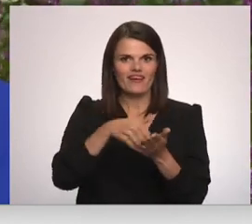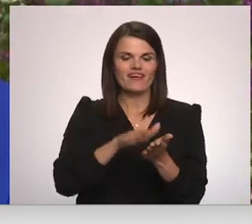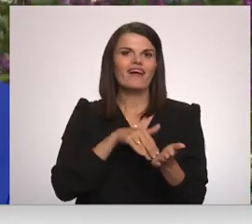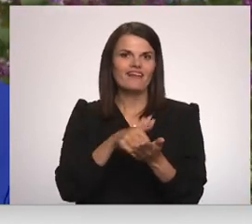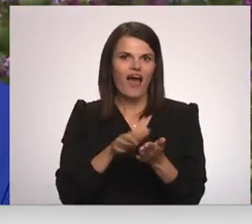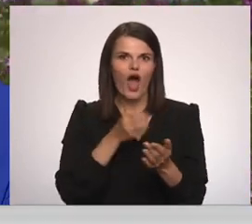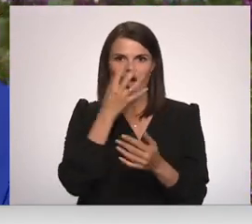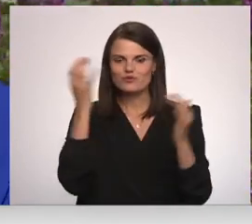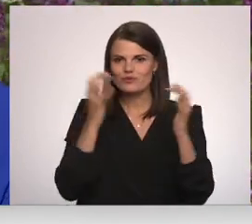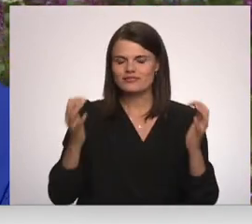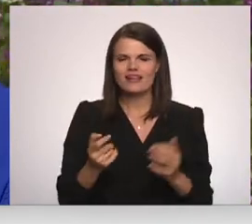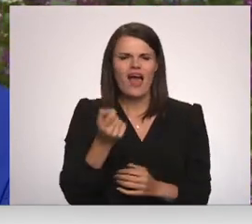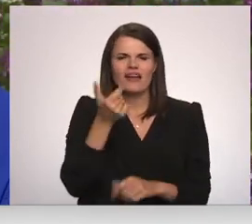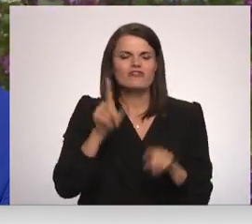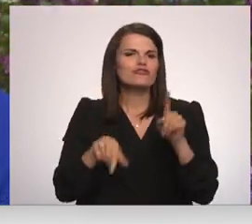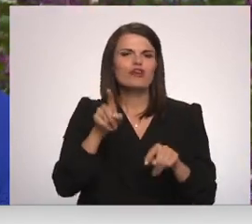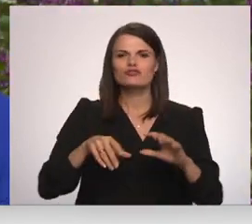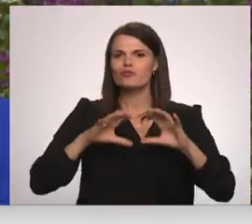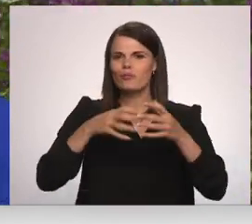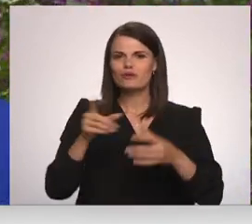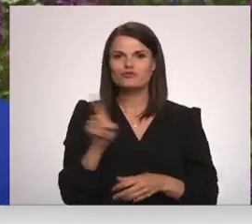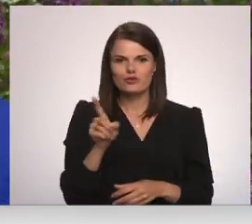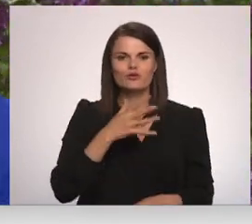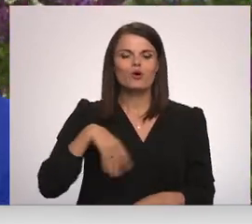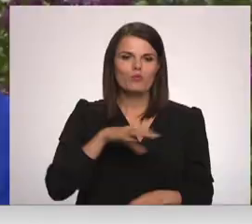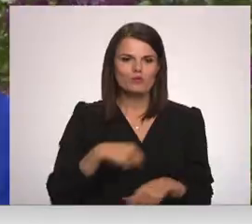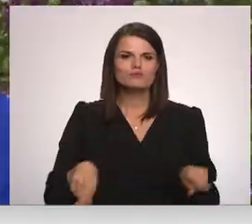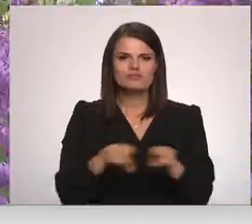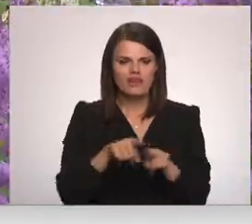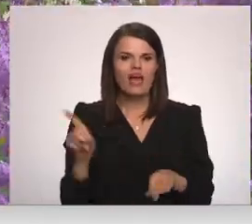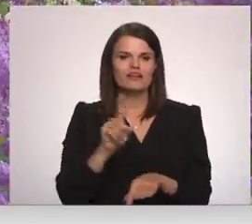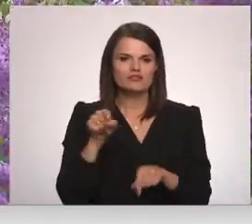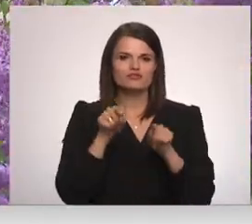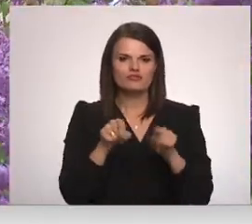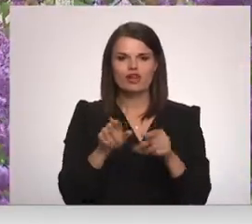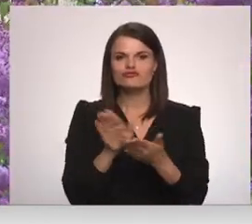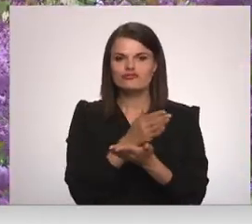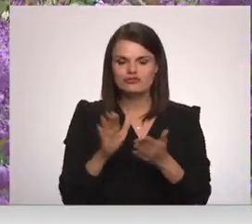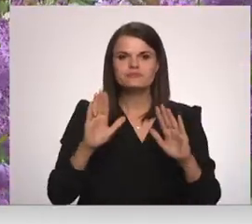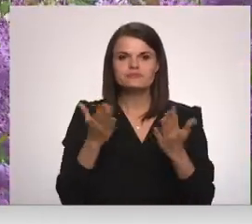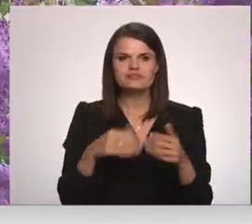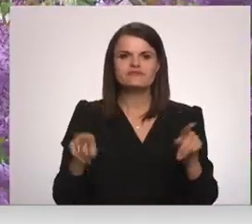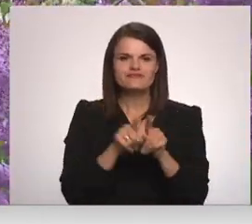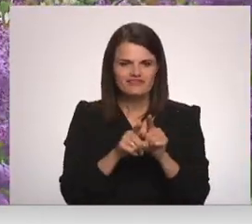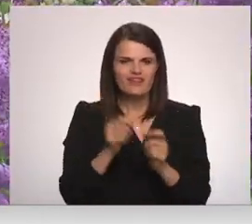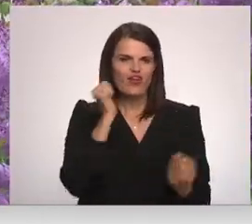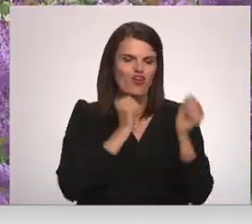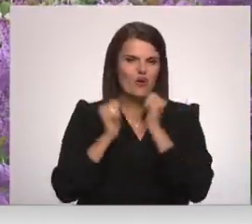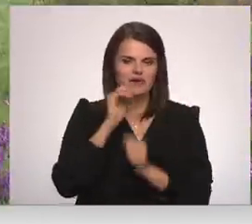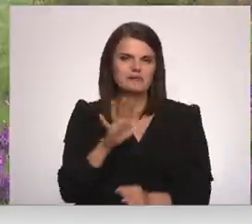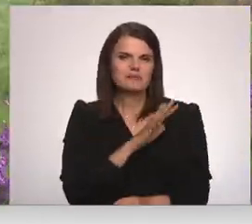ir tāda retas, tikai dažas pasaulē, un mums arī ir šīs tas šķirnes. Bet neiztikt arī bez kurioziem.